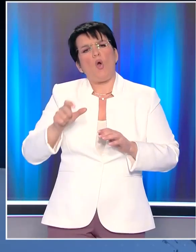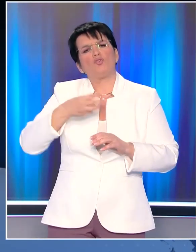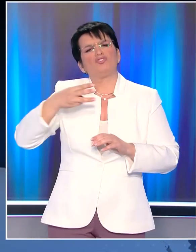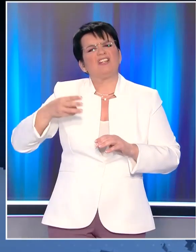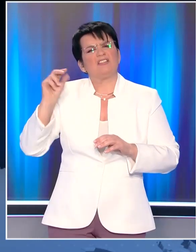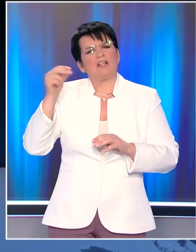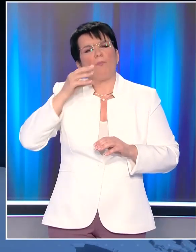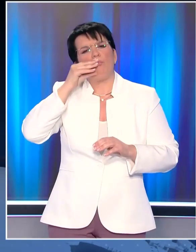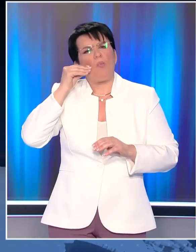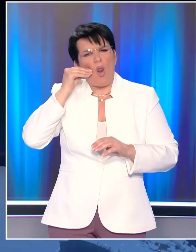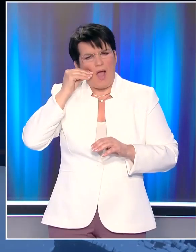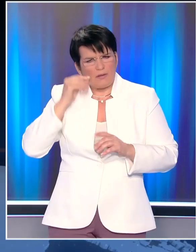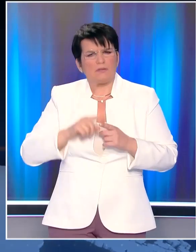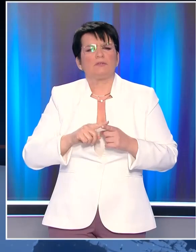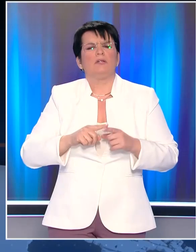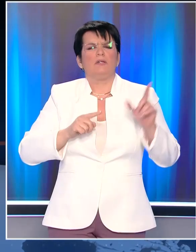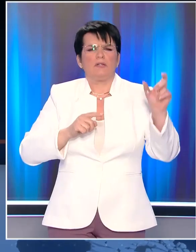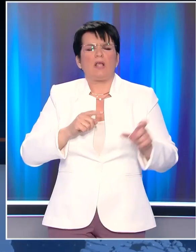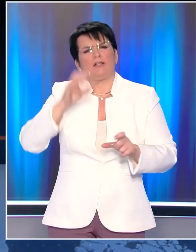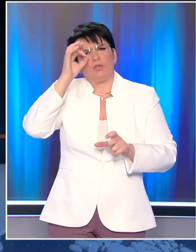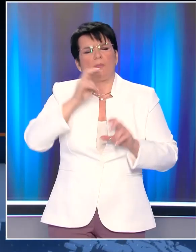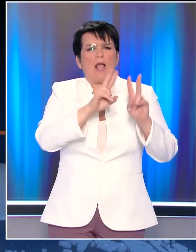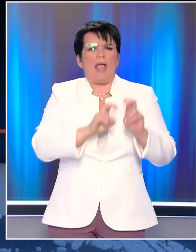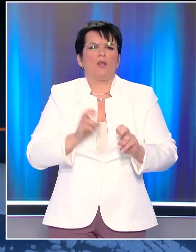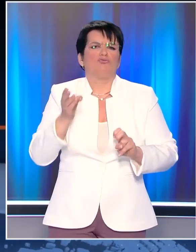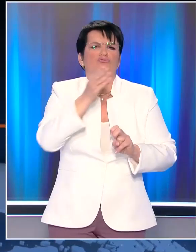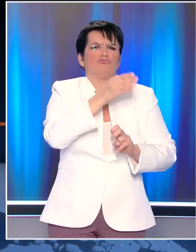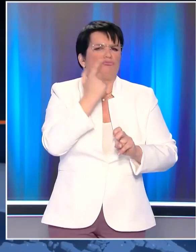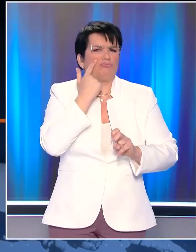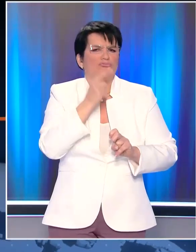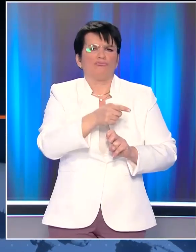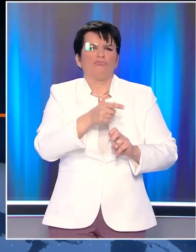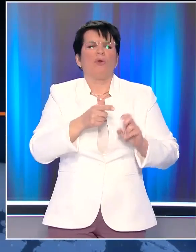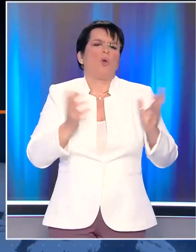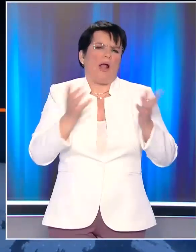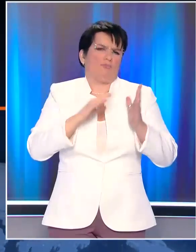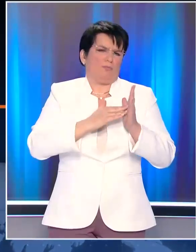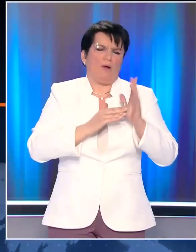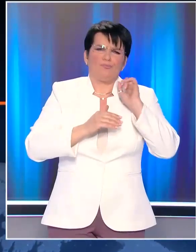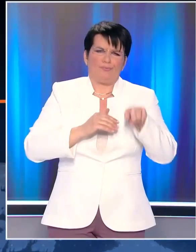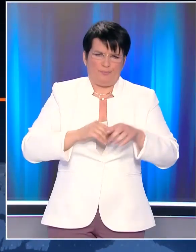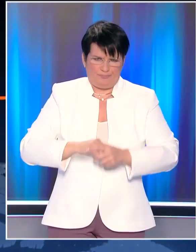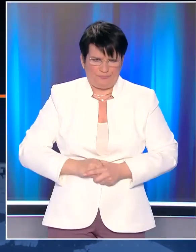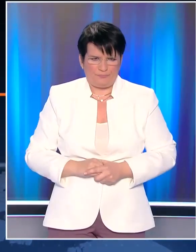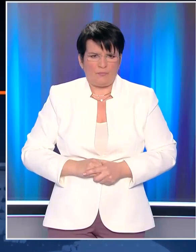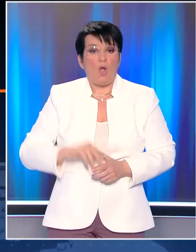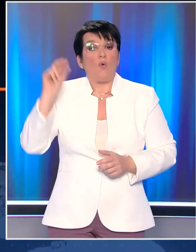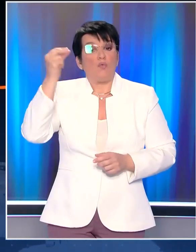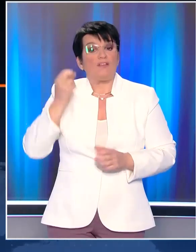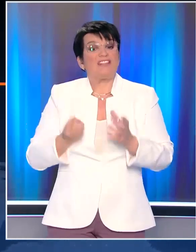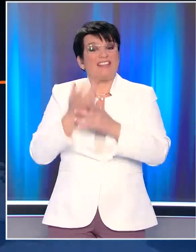αστυνομικούς που διενεργούσαν ελέγχους για τήρηση των μέτρων. Ο βουλευτής της Νέας Δημοκρατίας Χριστόφορος Μπουτσικάκης